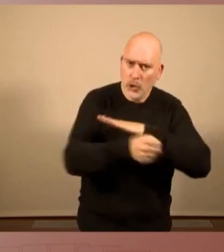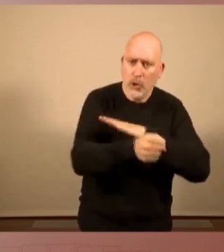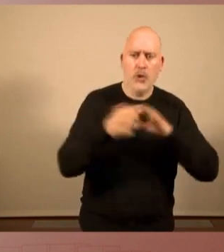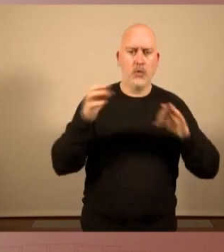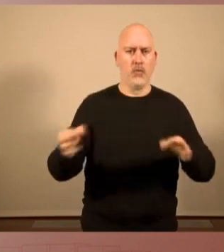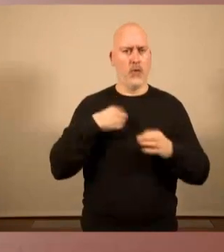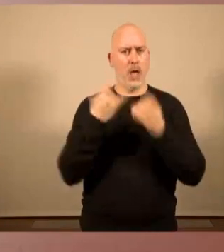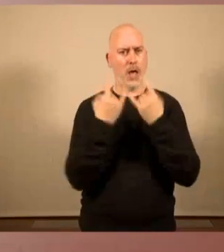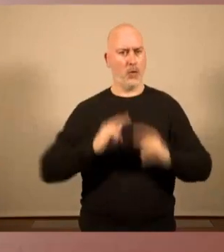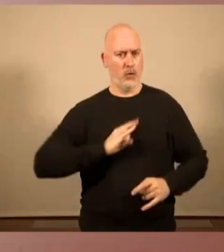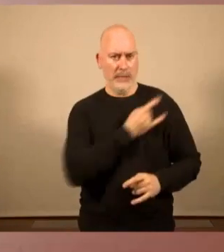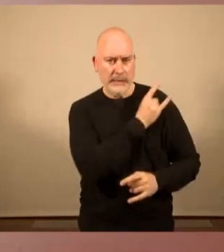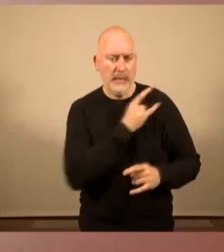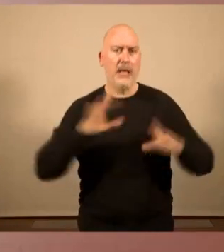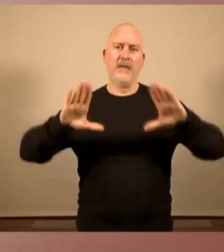feminista.